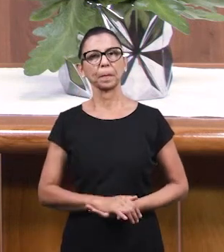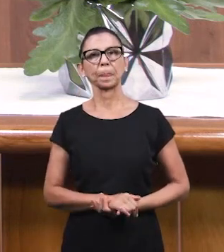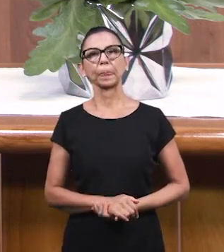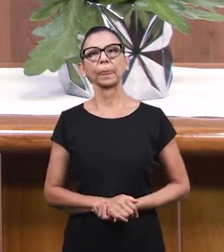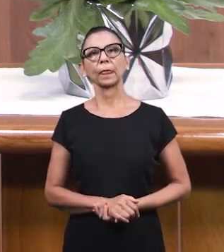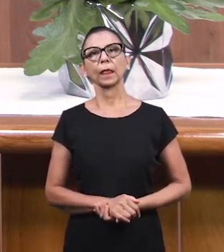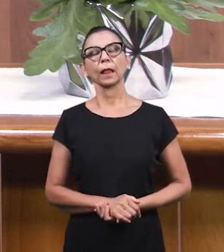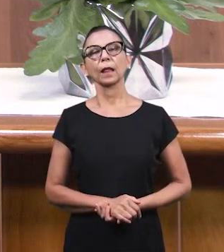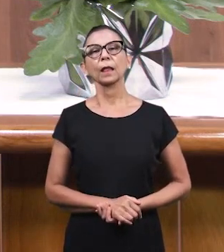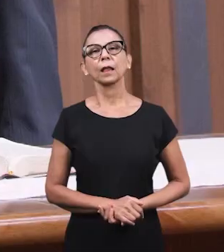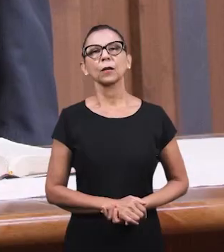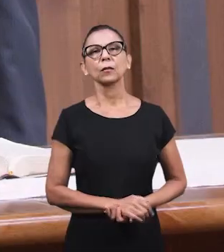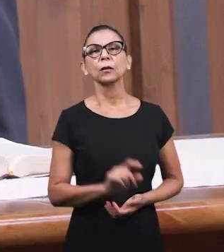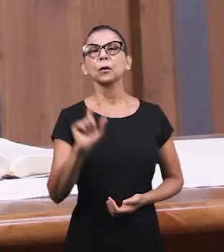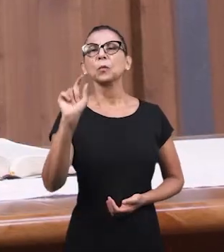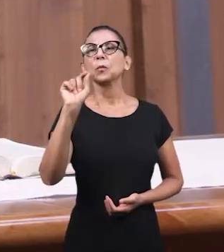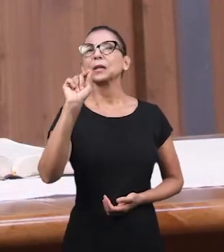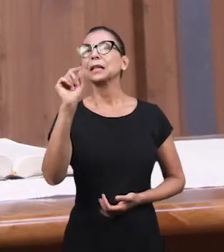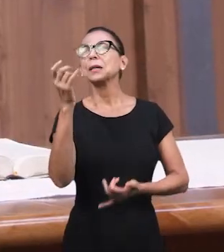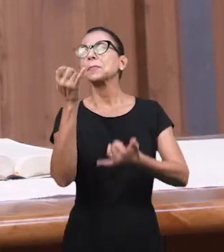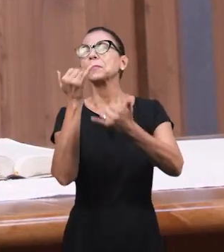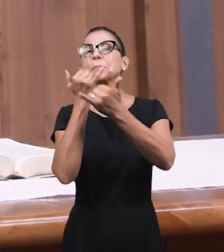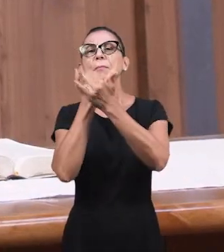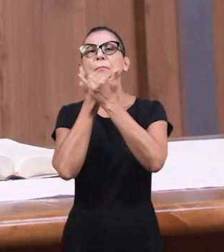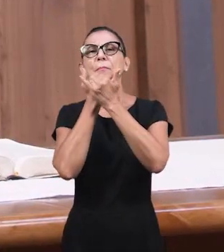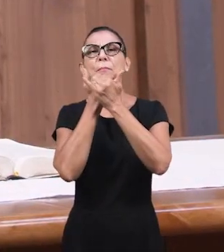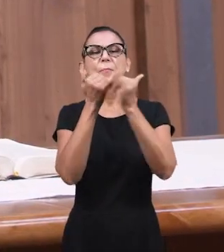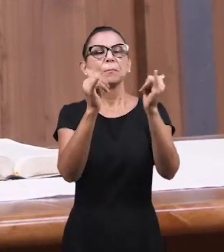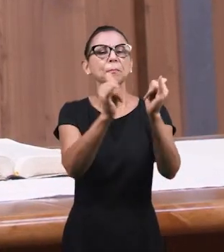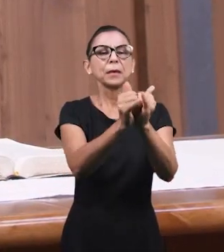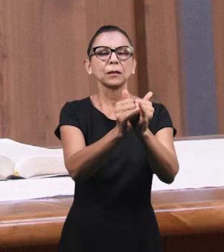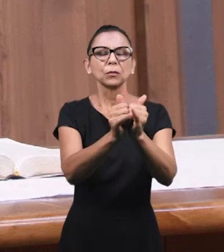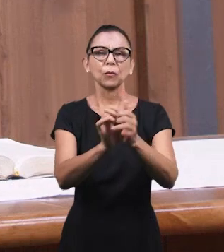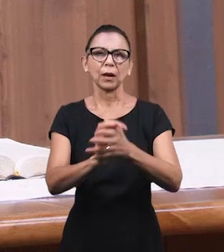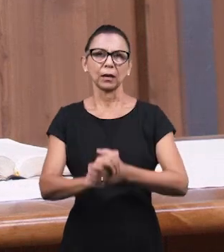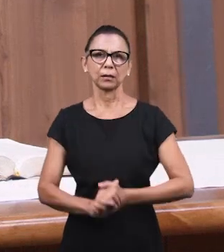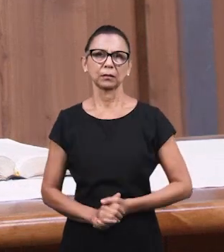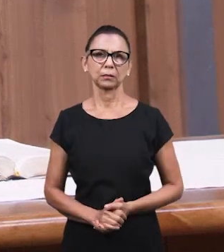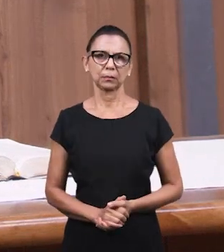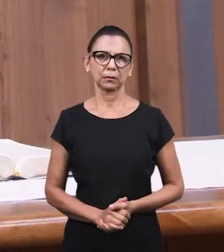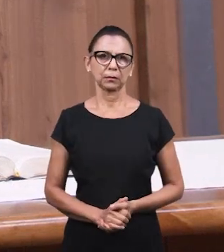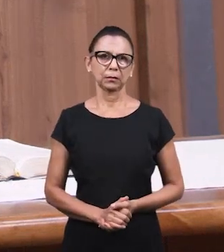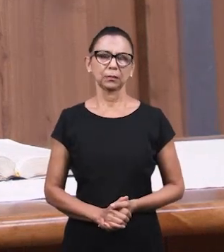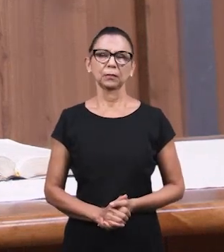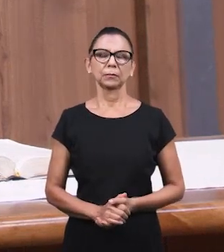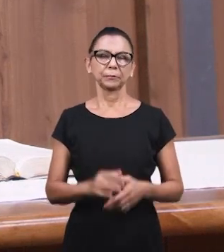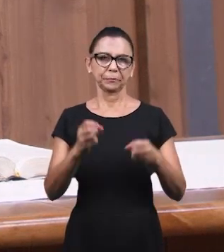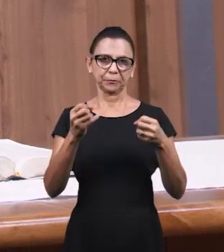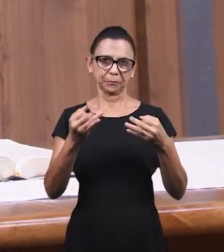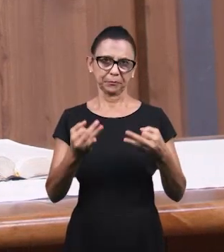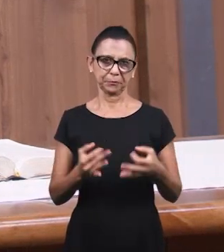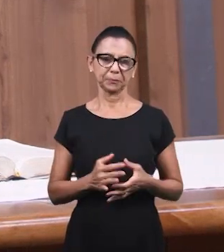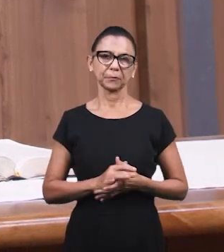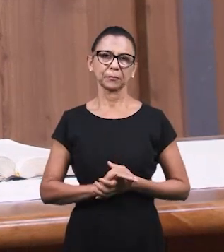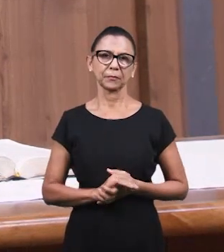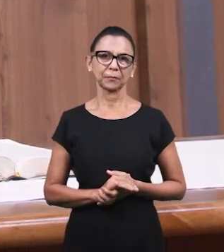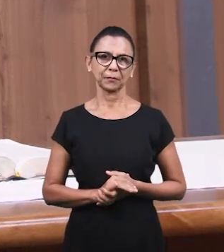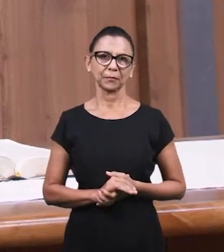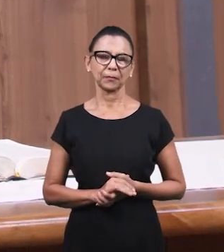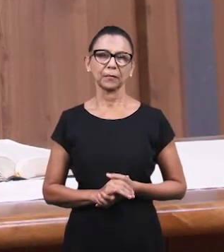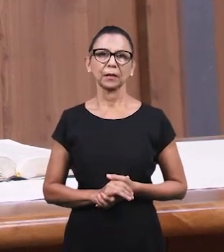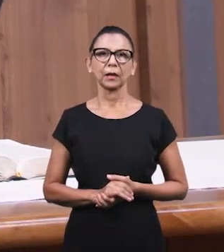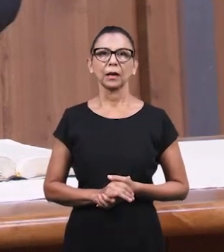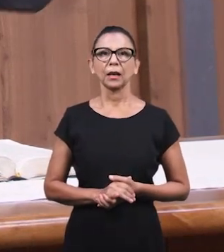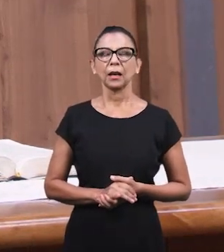Во-первых, что такое простить? Иногда люди не понимают. Простить –